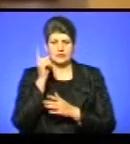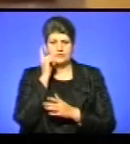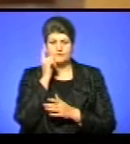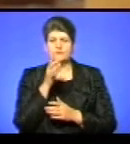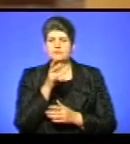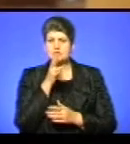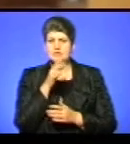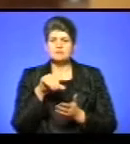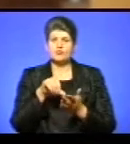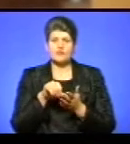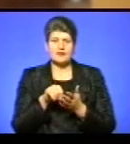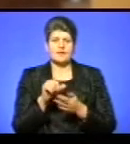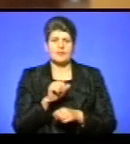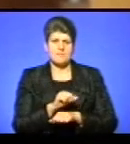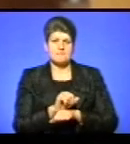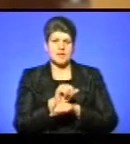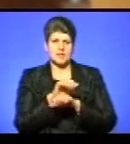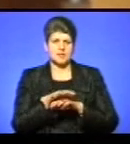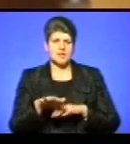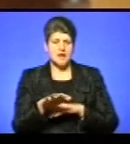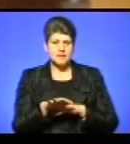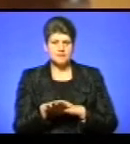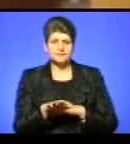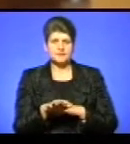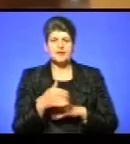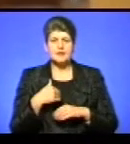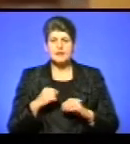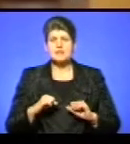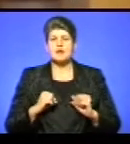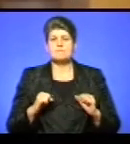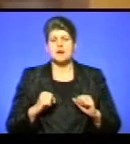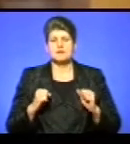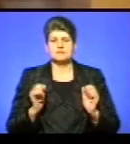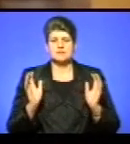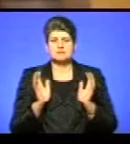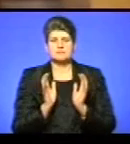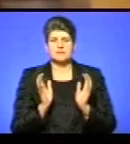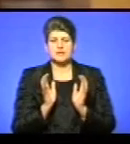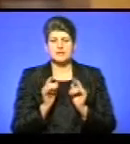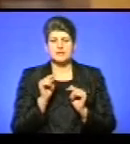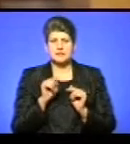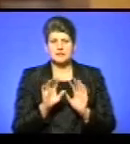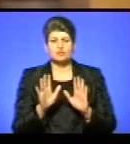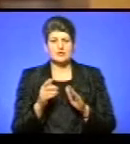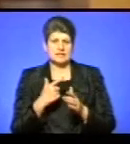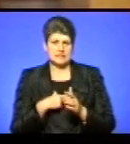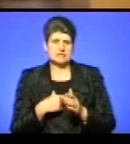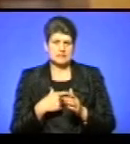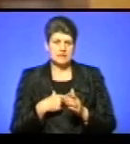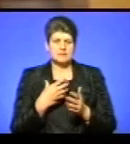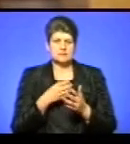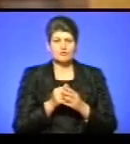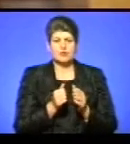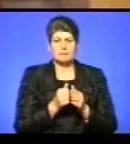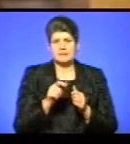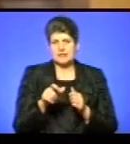перебування на Майдані я намагався зберегти ті події і для себе, і для своїх